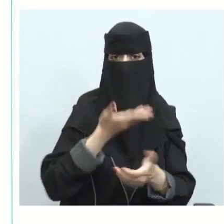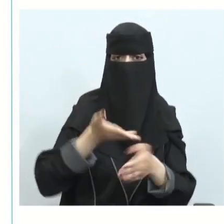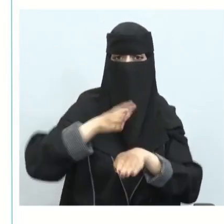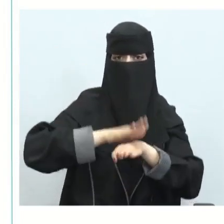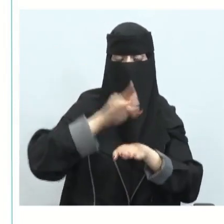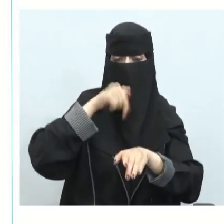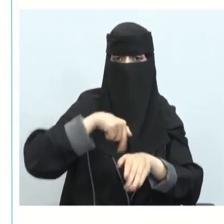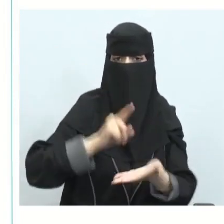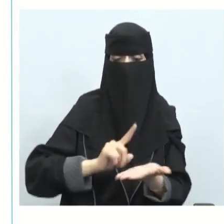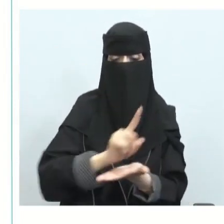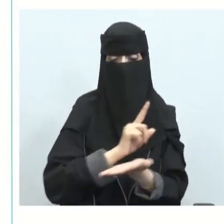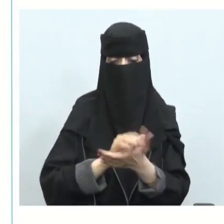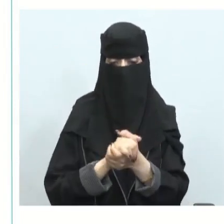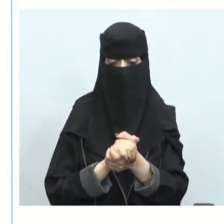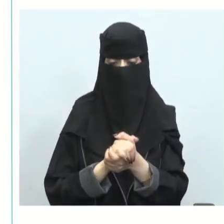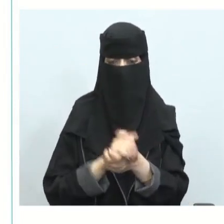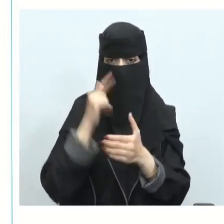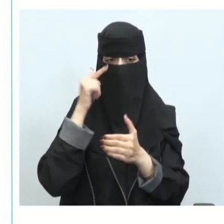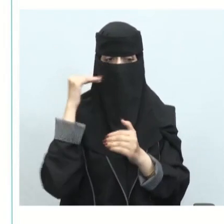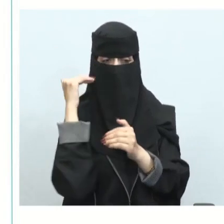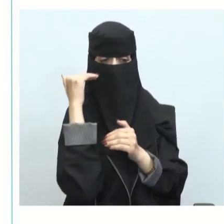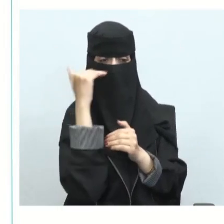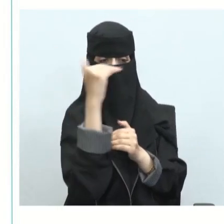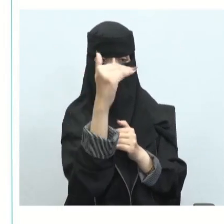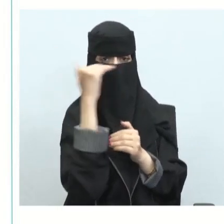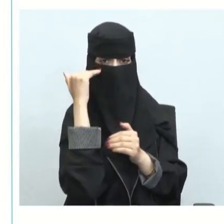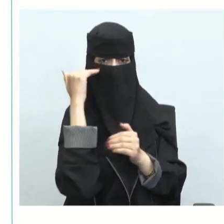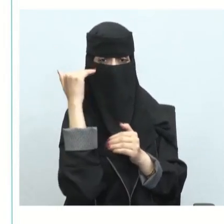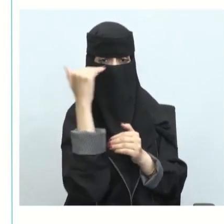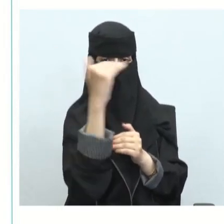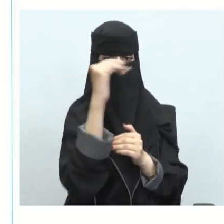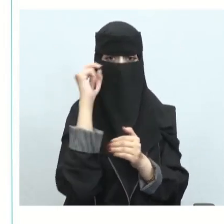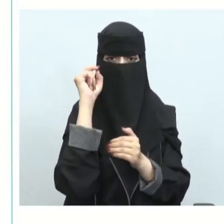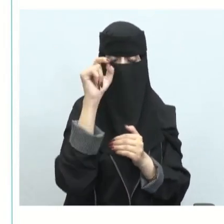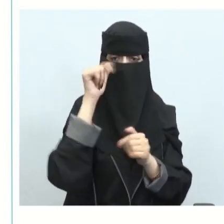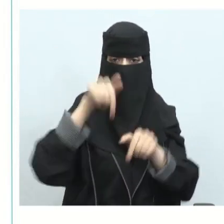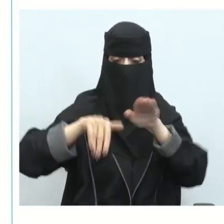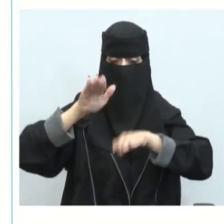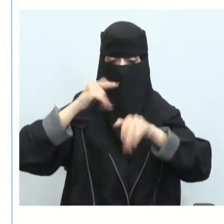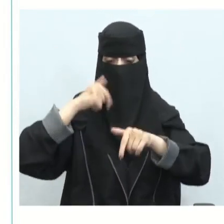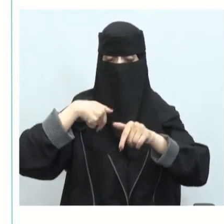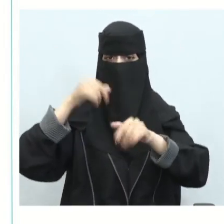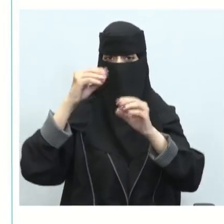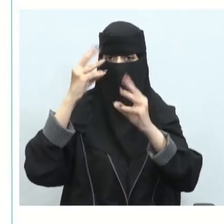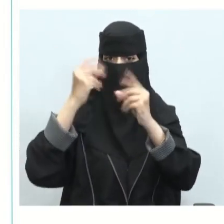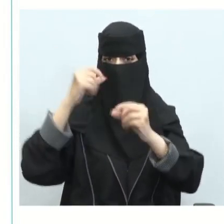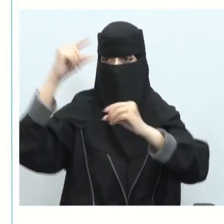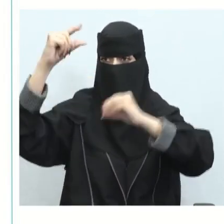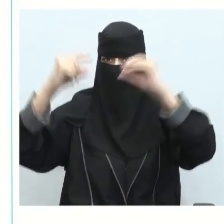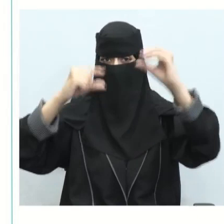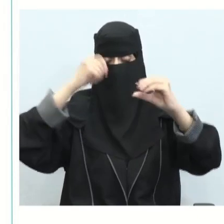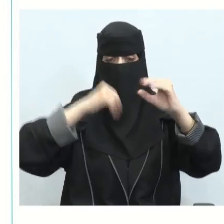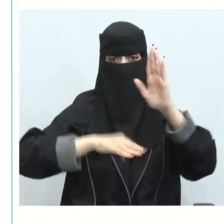البيئة الصافي الصفري نوضح ماذا نقصد بالصافي الصفري وتحقيق التوازن بين كميات الكربون المبعثة في